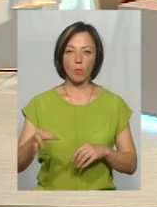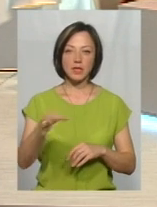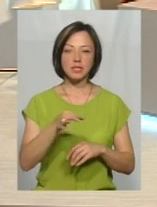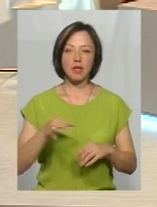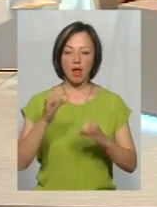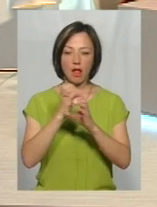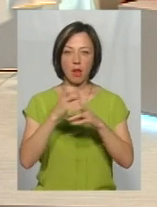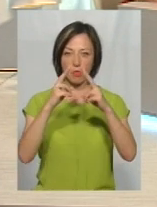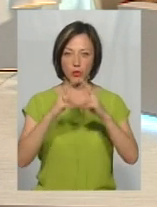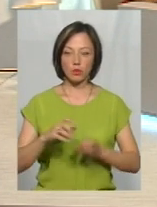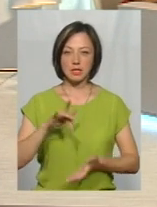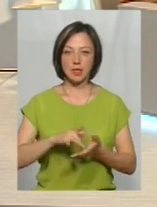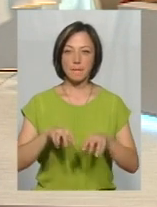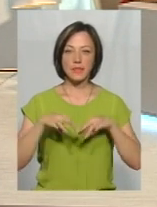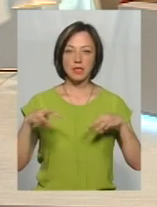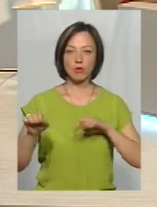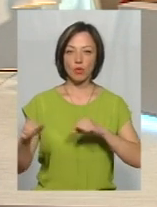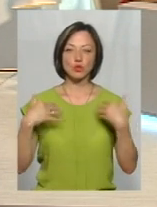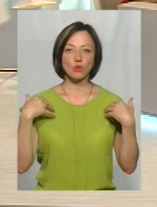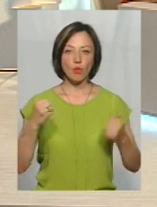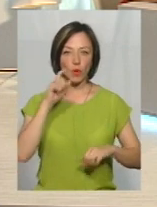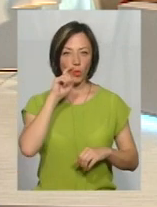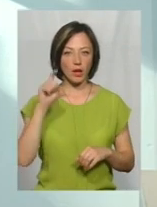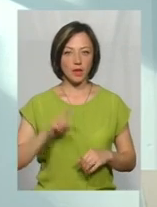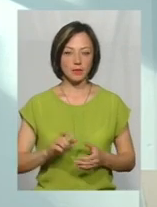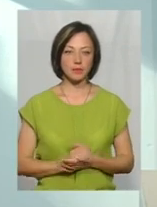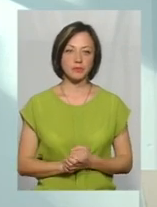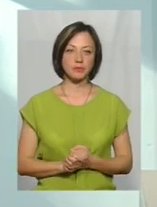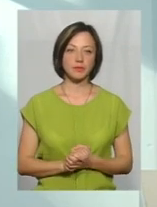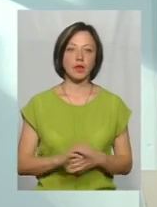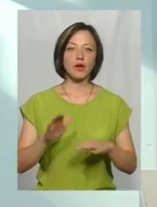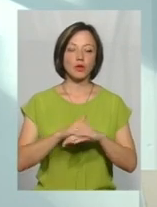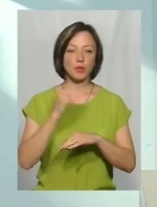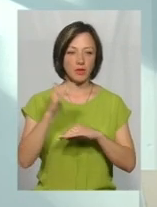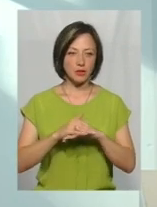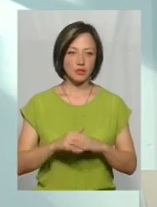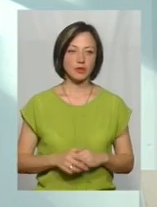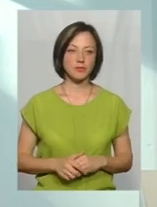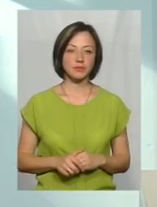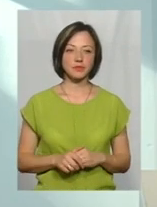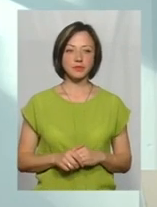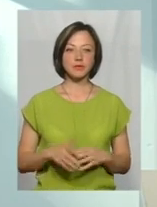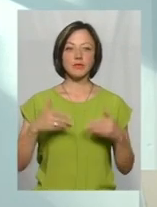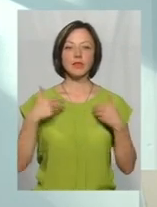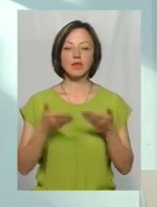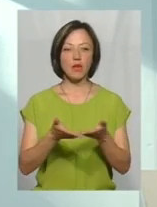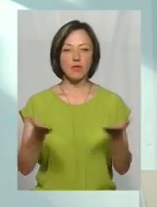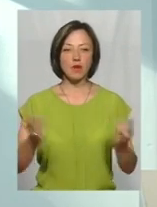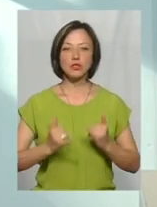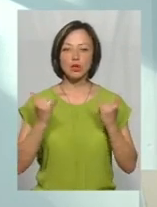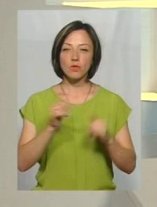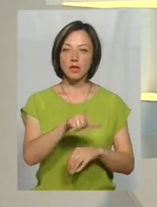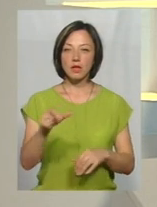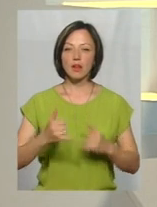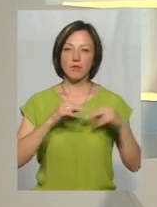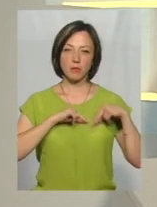лабораторний центр Міністерства охорони здоров'я України Олегом Балашовим. Добрий вечір. Добрий вечір. Вітаю вас, шановні глядачі. Для вас